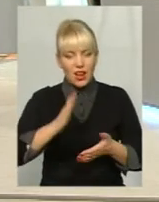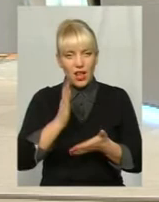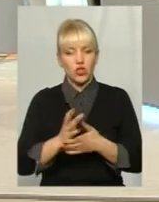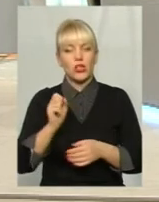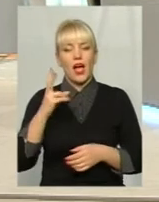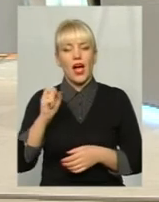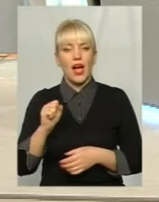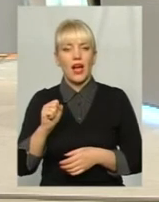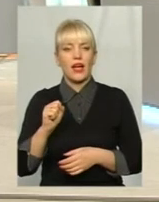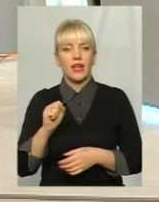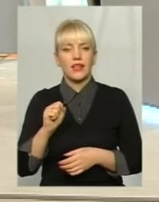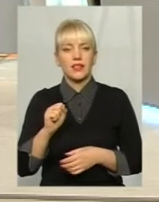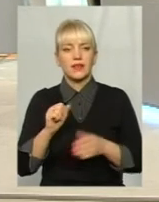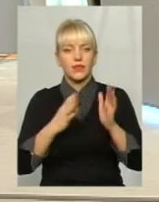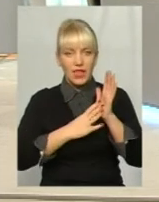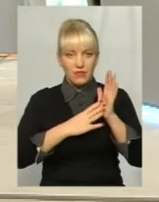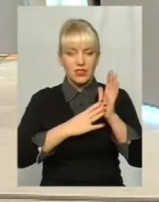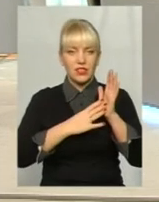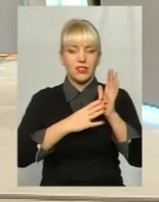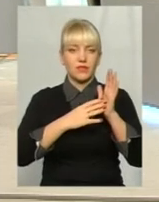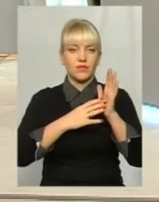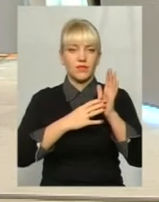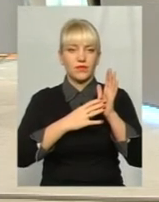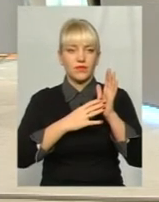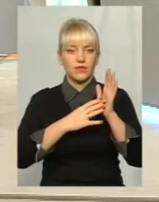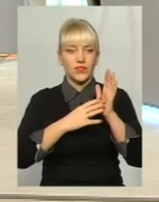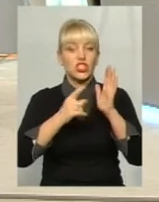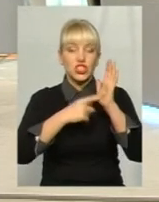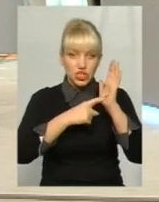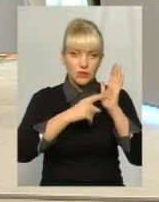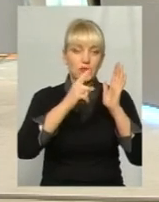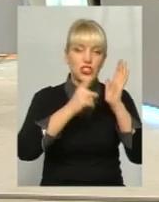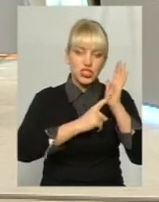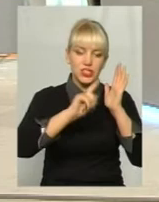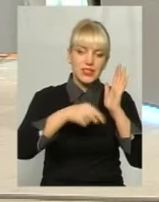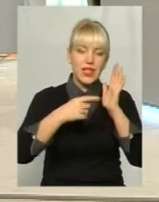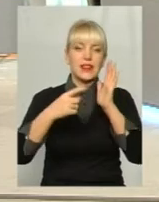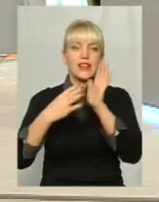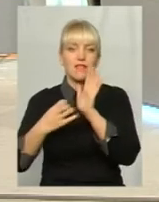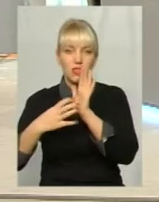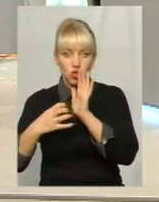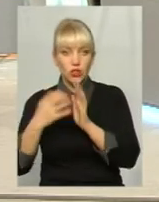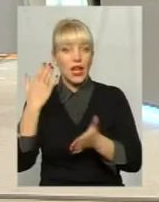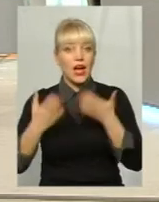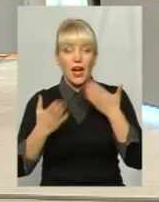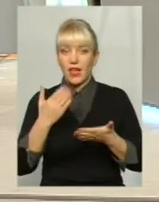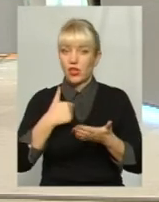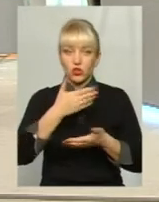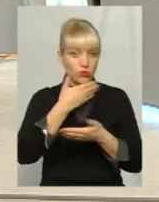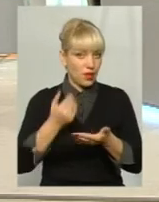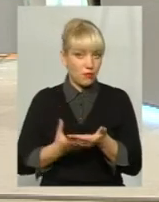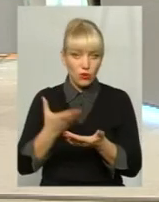9 тисяч, 6 тисяч 900 гривень. А якщо ми не проплачуємо